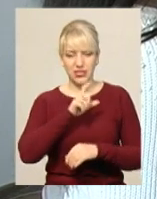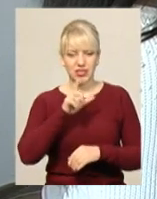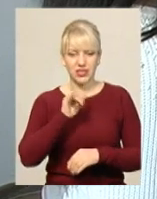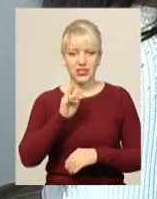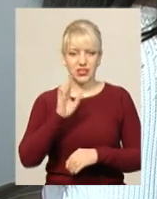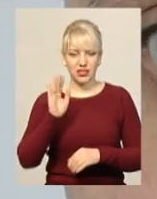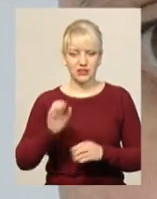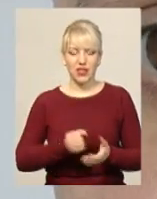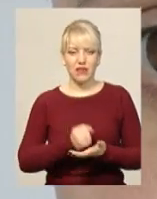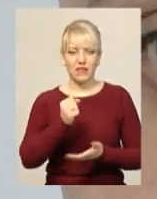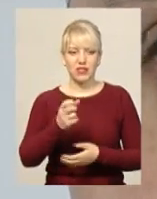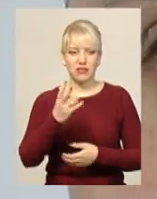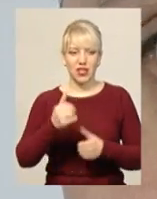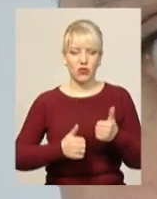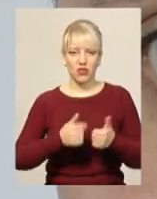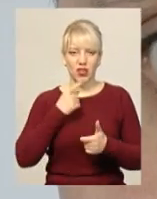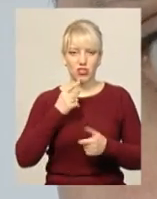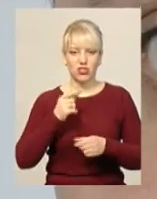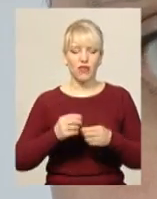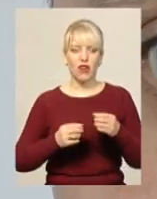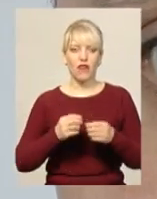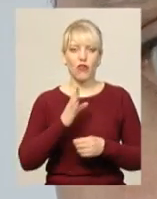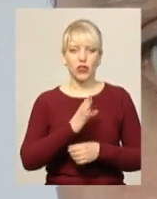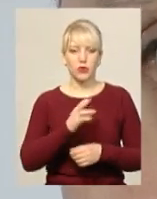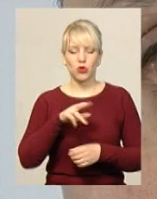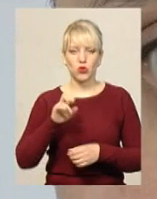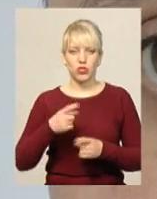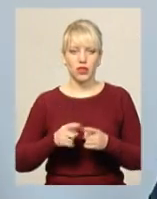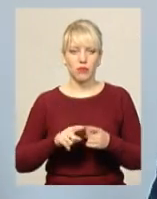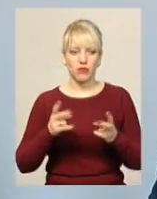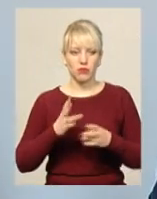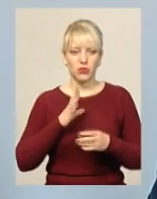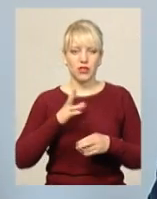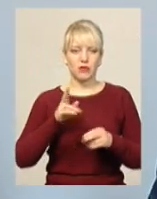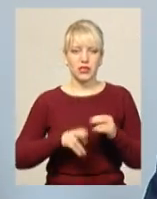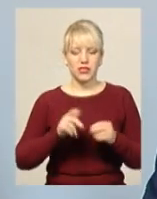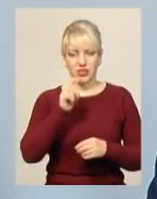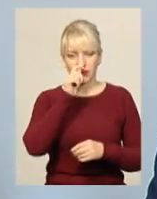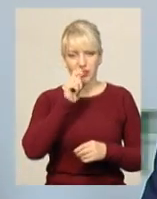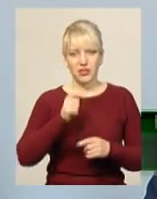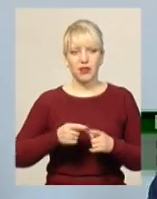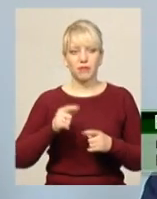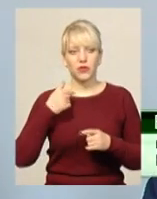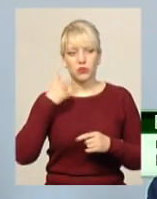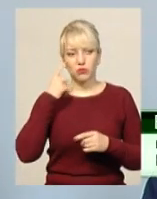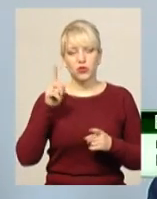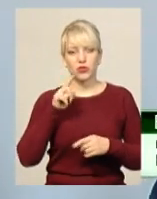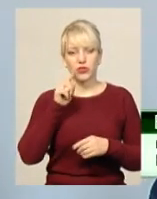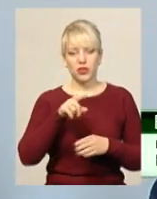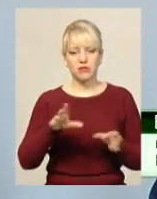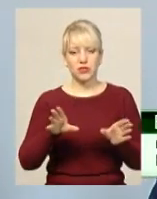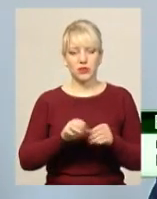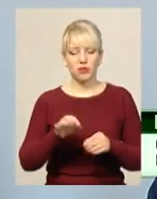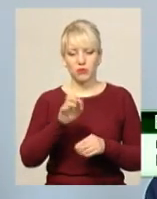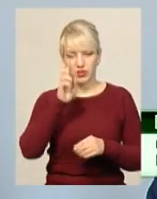виставлений на конкурс, каже Володимир Лужняк. Він має відбутись наприкінці квітня. Я думаю, що там ми все-таки спільно з